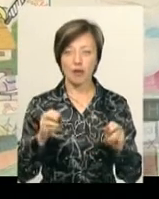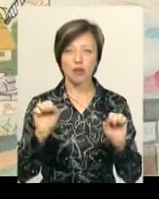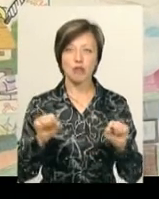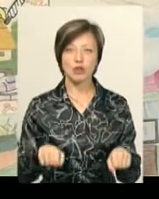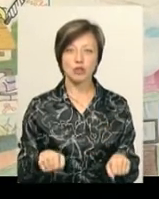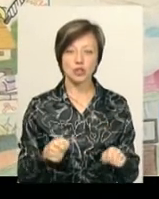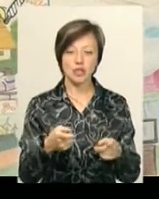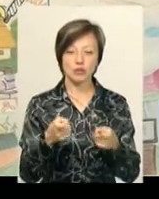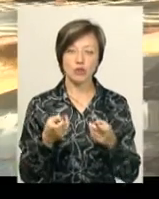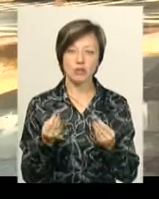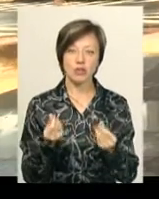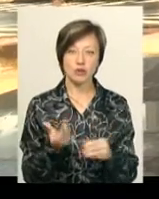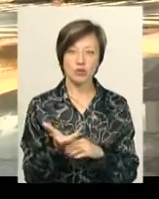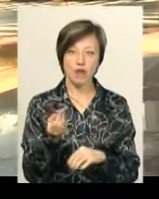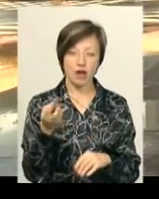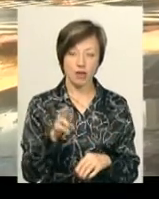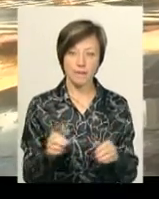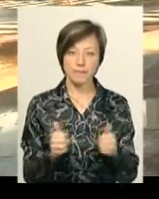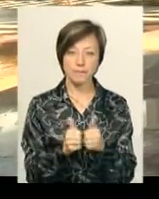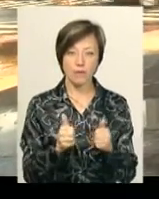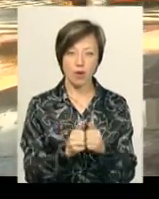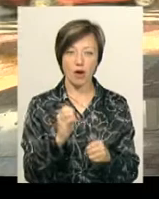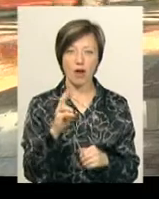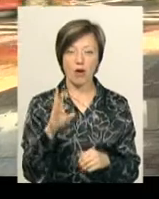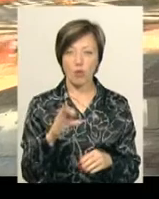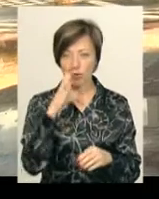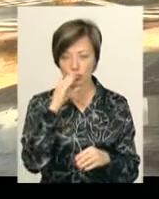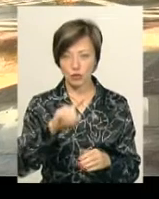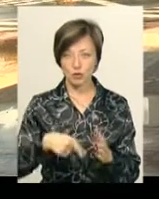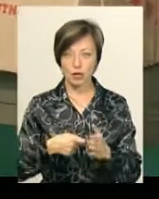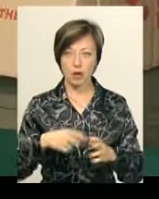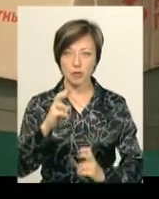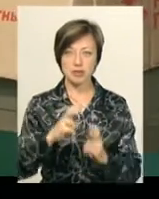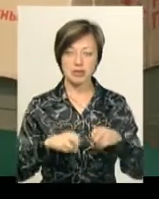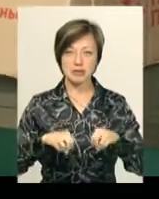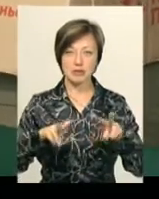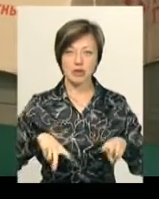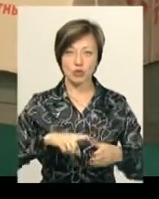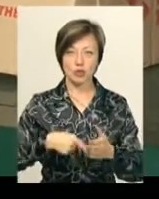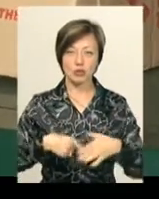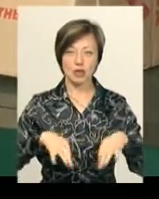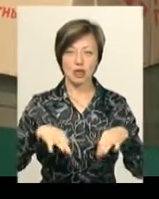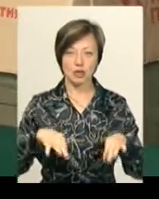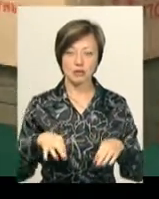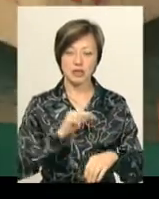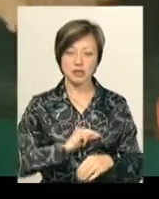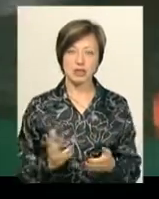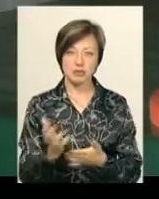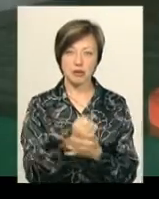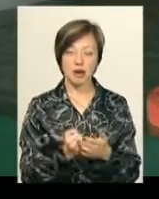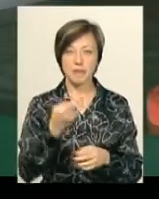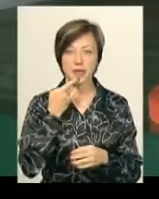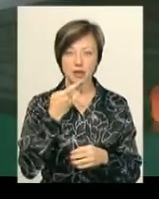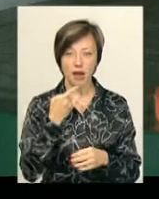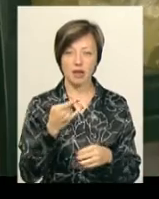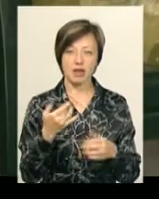влучити фінансування. Поряд в екобусі комунального підприємства «Спецкомунтранс» працівники другий день збирають відпрацьовані батарейки,